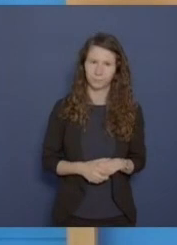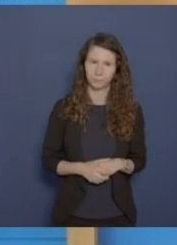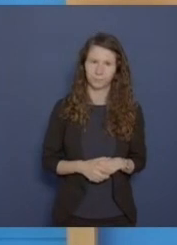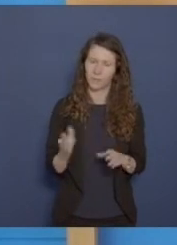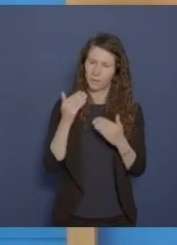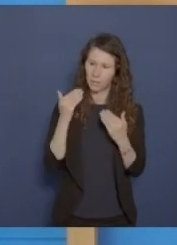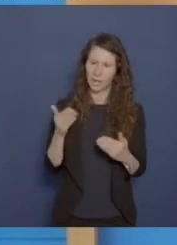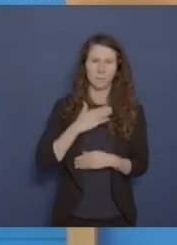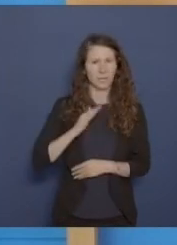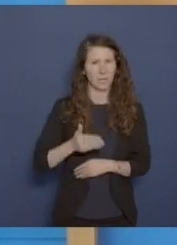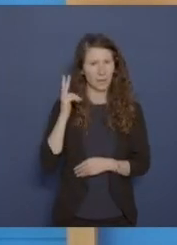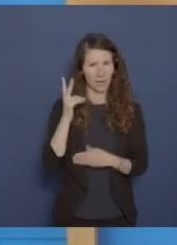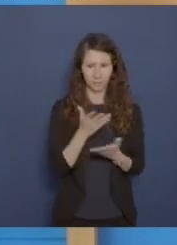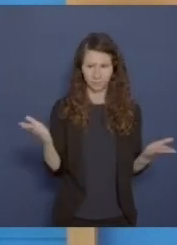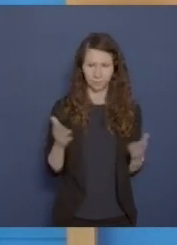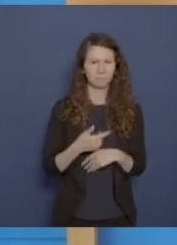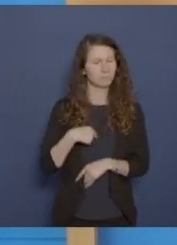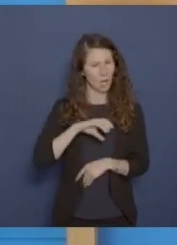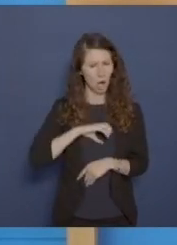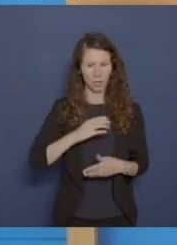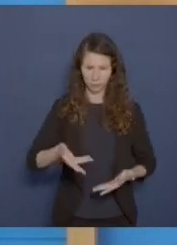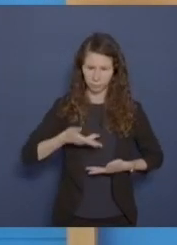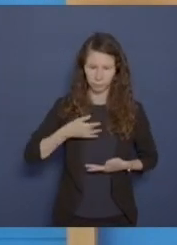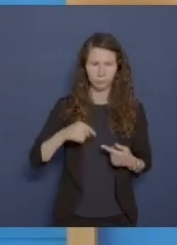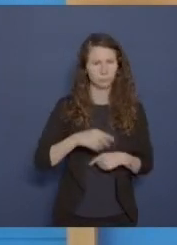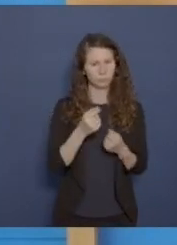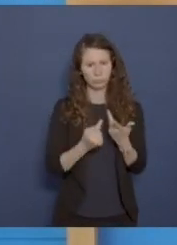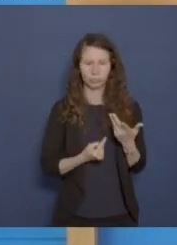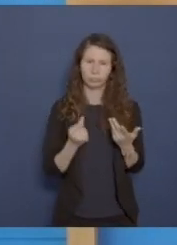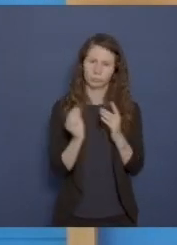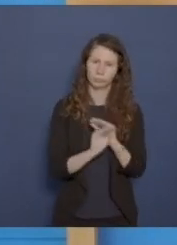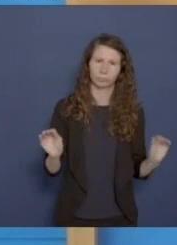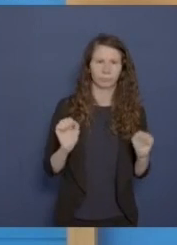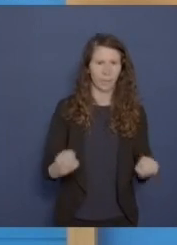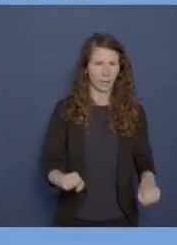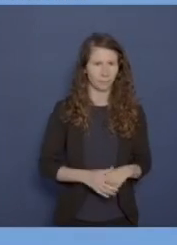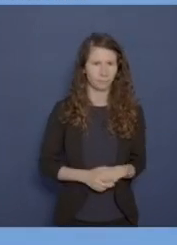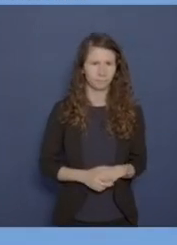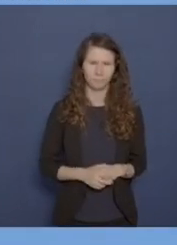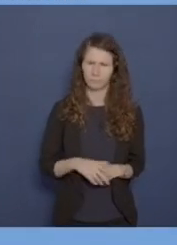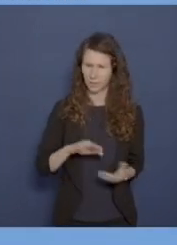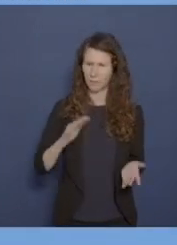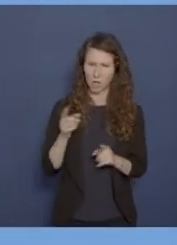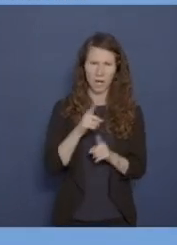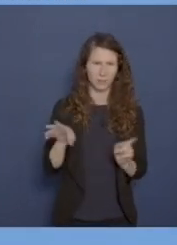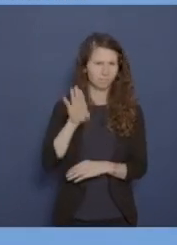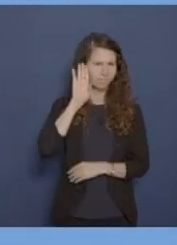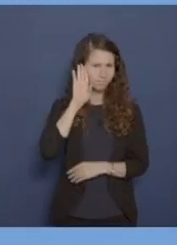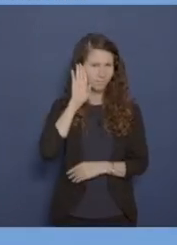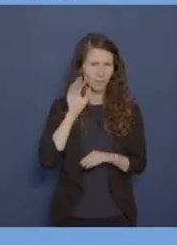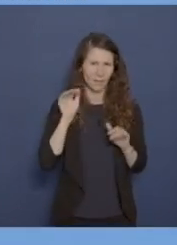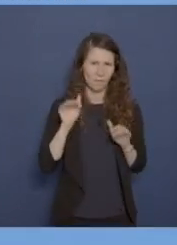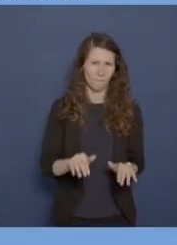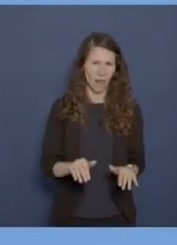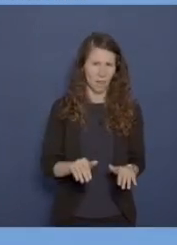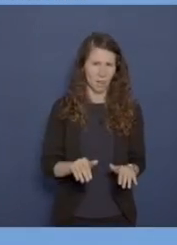Vielen Dank, meine Damen und Herren, dass ich die Gelegenheit bekomme, einige Worte an Sie zu richten, zu den Ihnen sicherlich bekannt gewordenen Vorfällen,